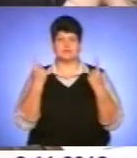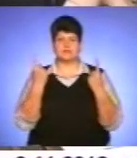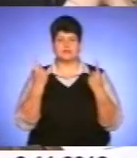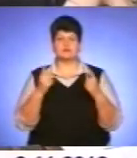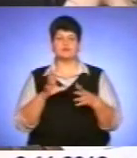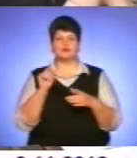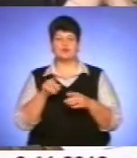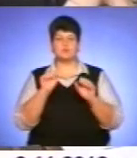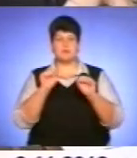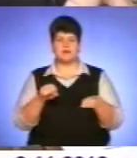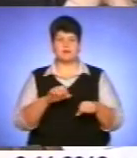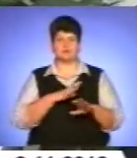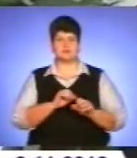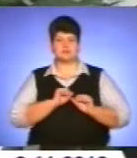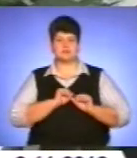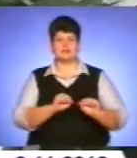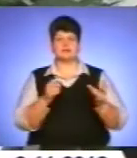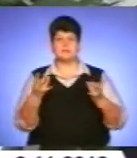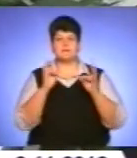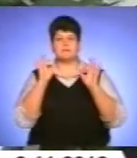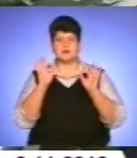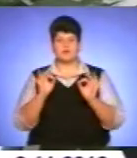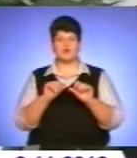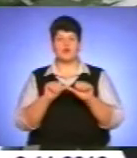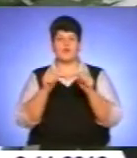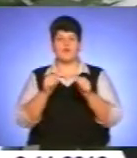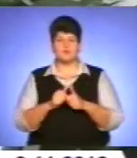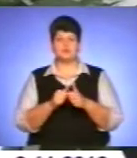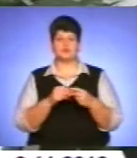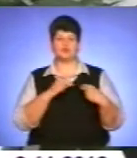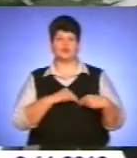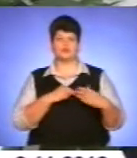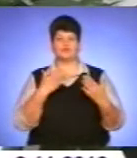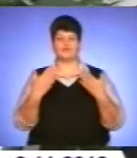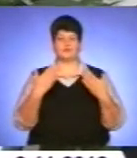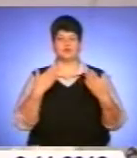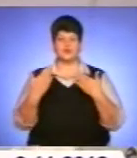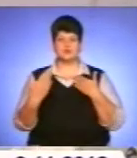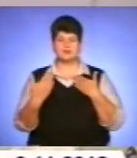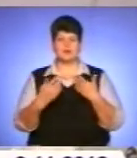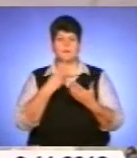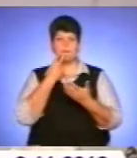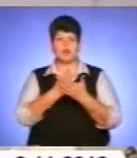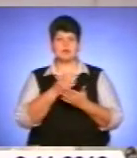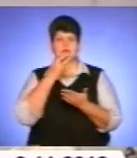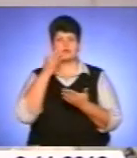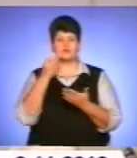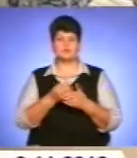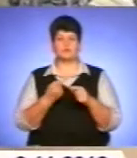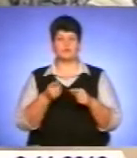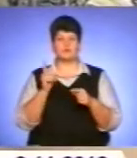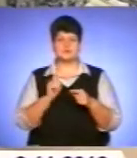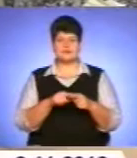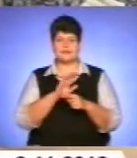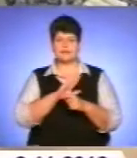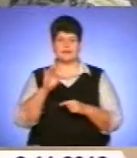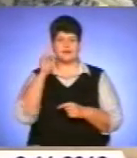права громадянина були захищені, потрібно правильно оформити трудові відносини, наголошують працівники фонду. Як показує досвід, про цю деталь задумується